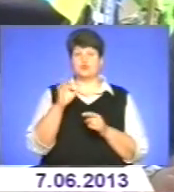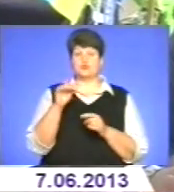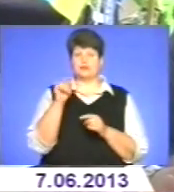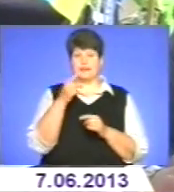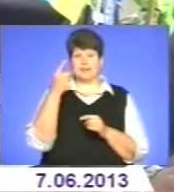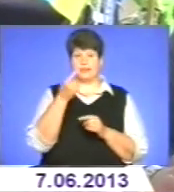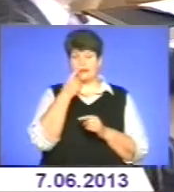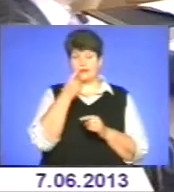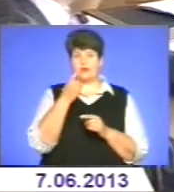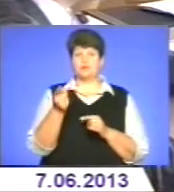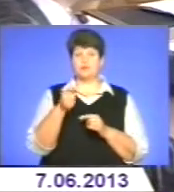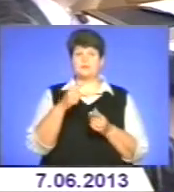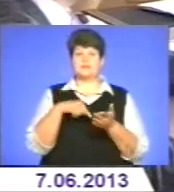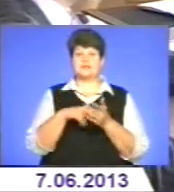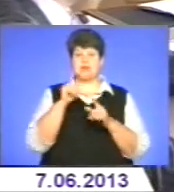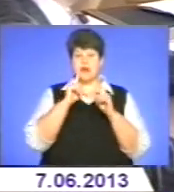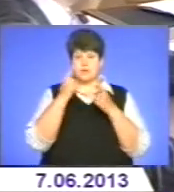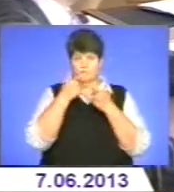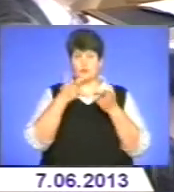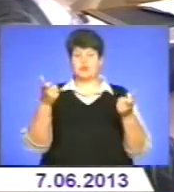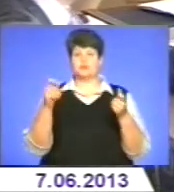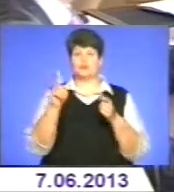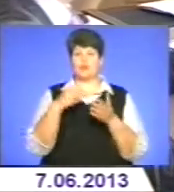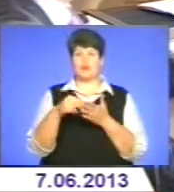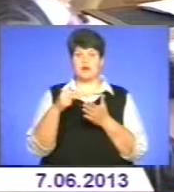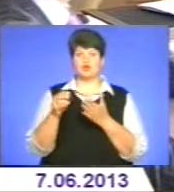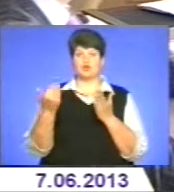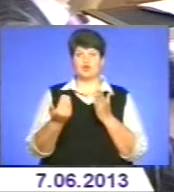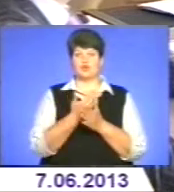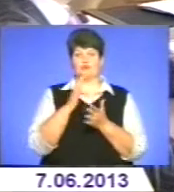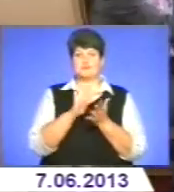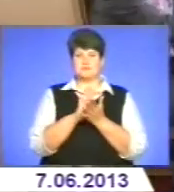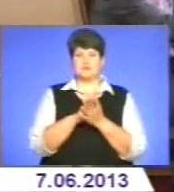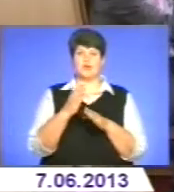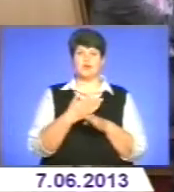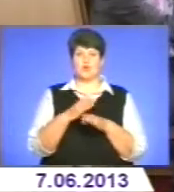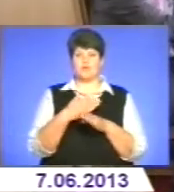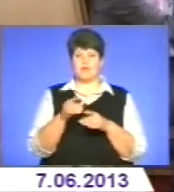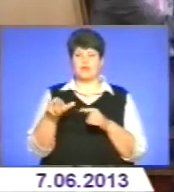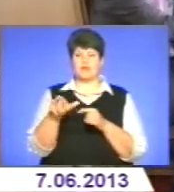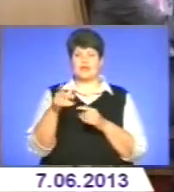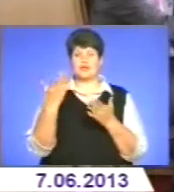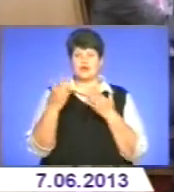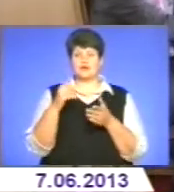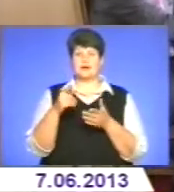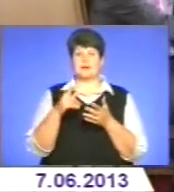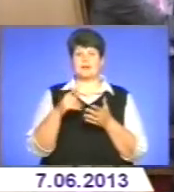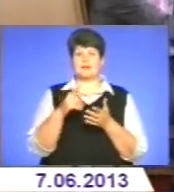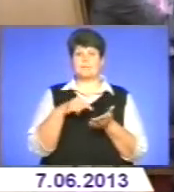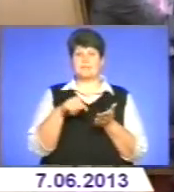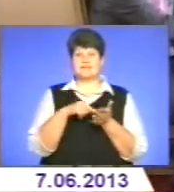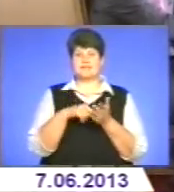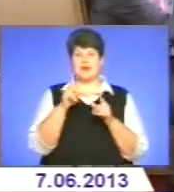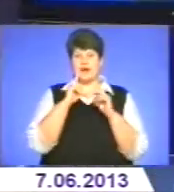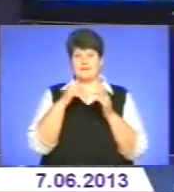нещодавно в Тернопільській міській раді повідомили, що купуватимуть нову сміттєсортувальну лінію. Якщо міська рада і справді відмовиться від